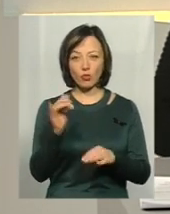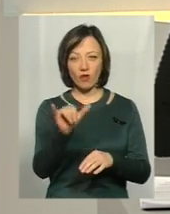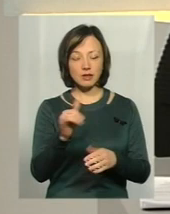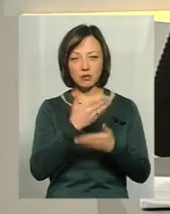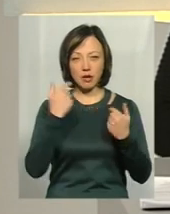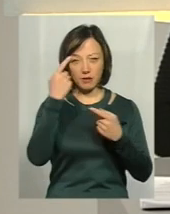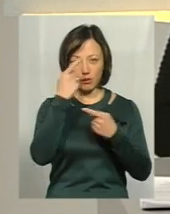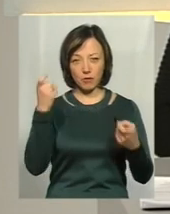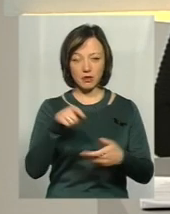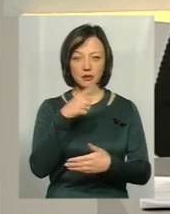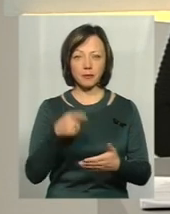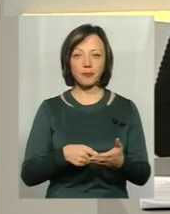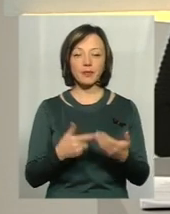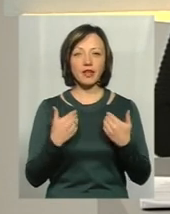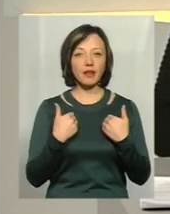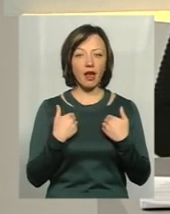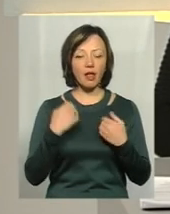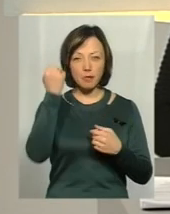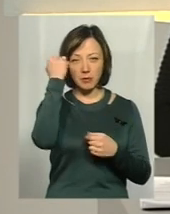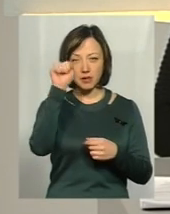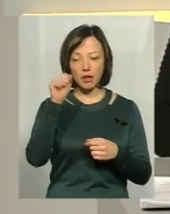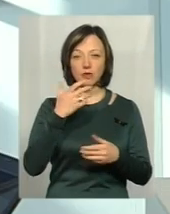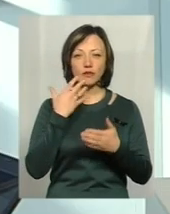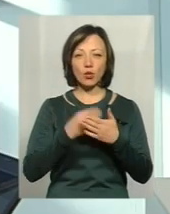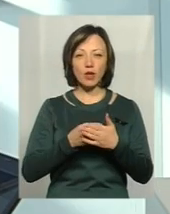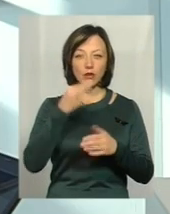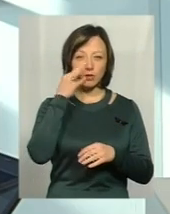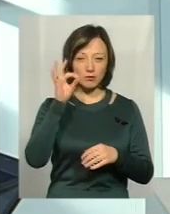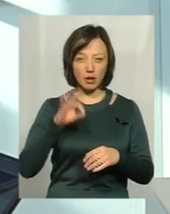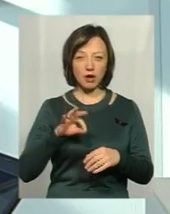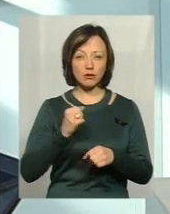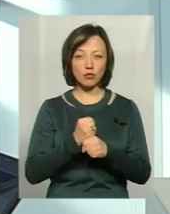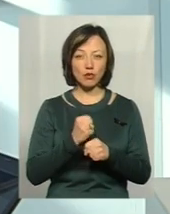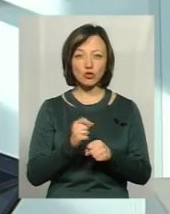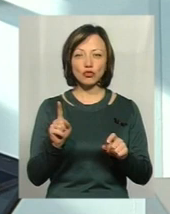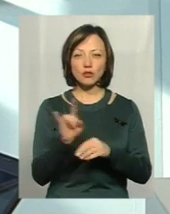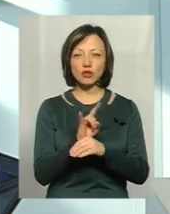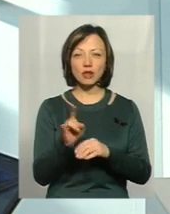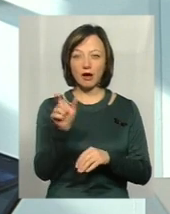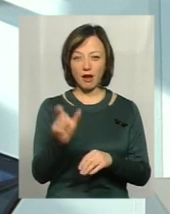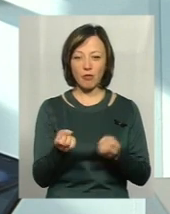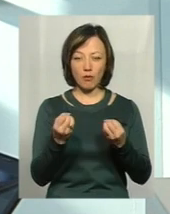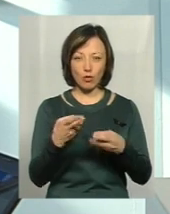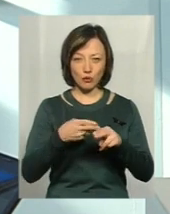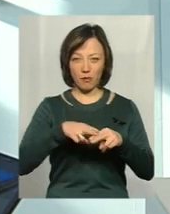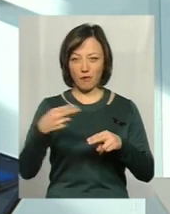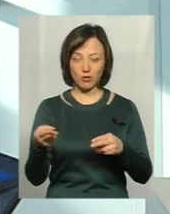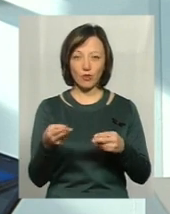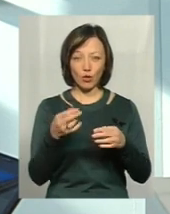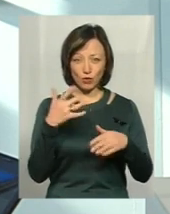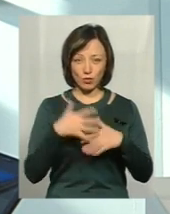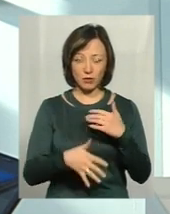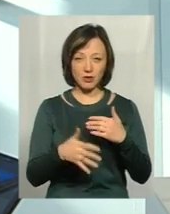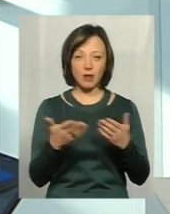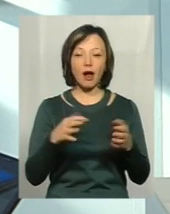допомогою? Ну, я не пам'ятаю в своїй практиці, щоб шахрай просто так повернув кошти. Ви ж розумієте, що у шахрая, ну,